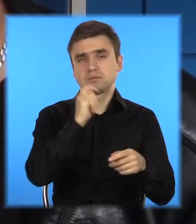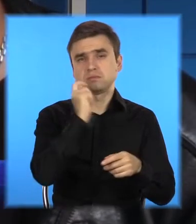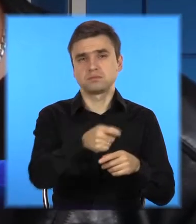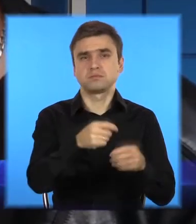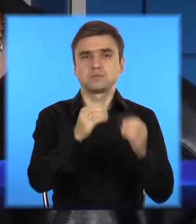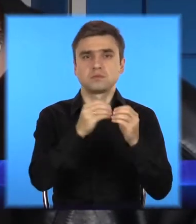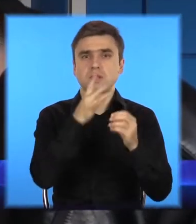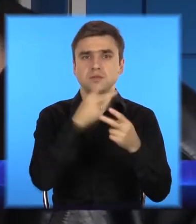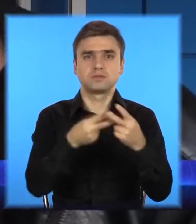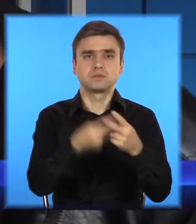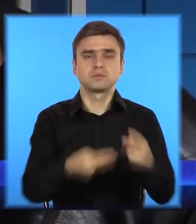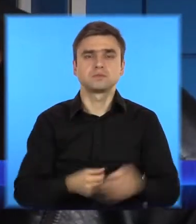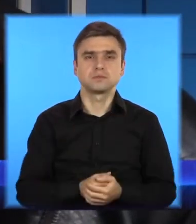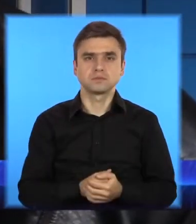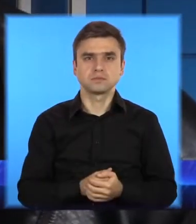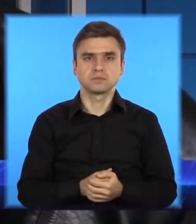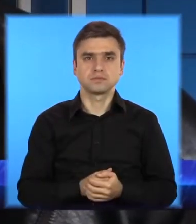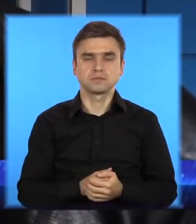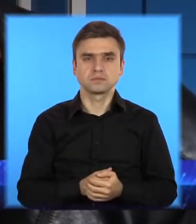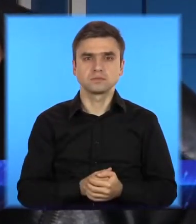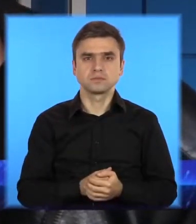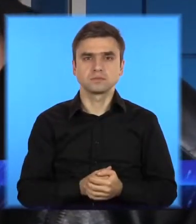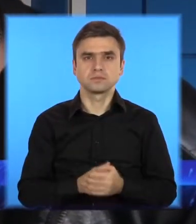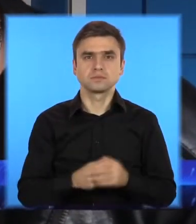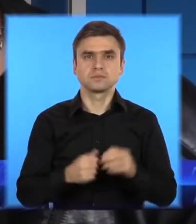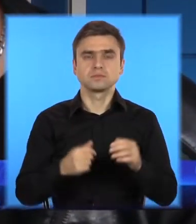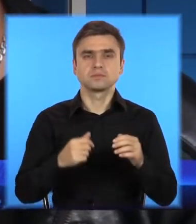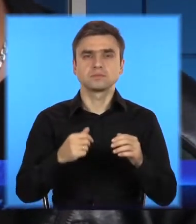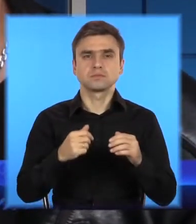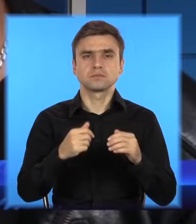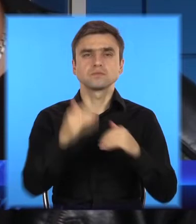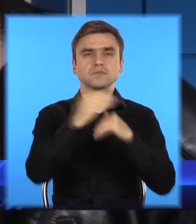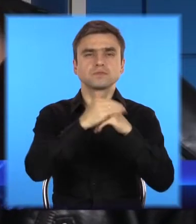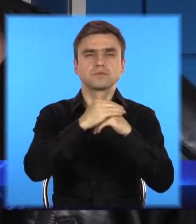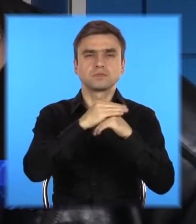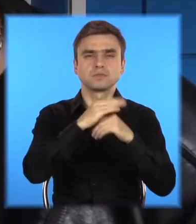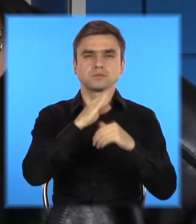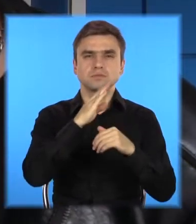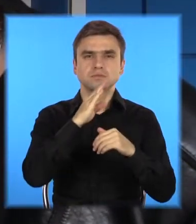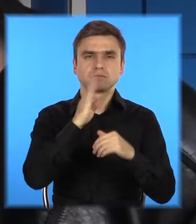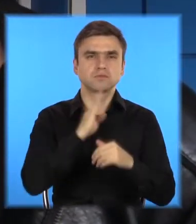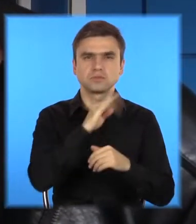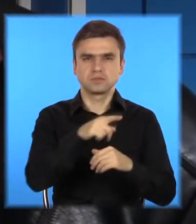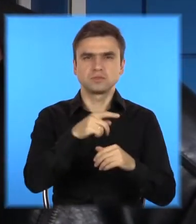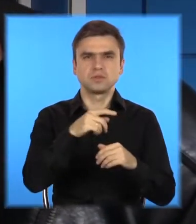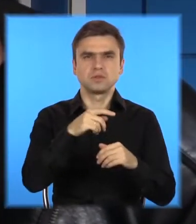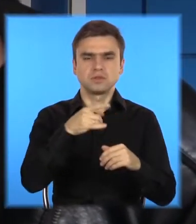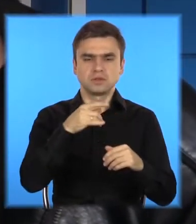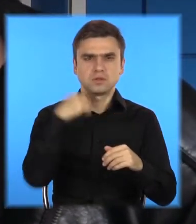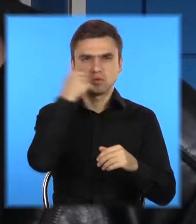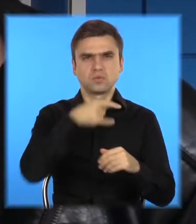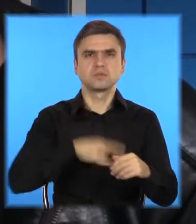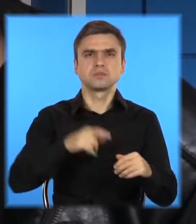7-го і 10-го 2017 року у вечірній час доби жінка 95-го року народження нанесла ножове поранення